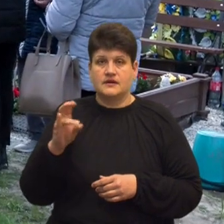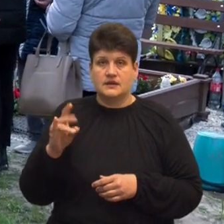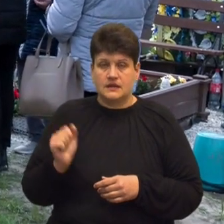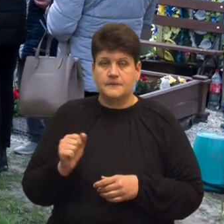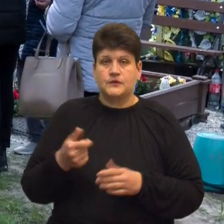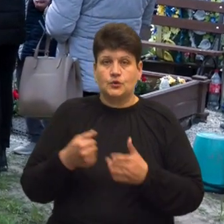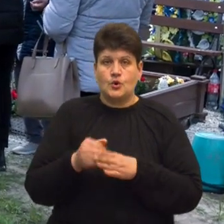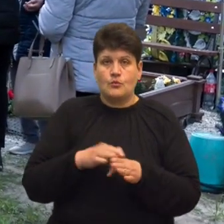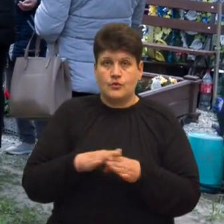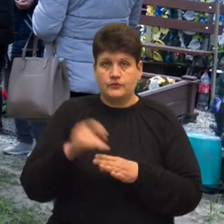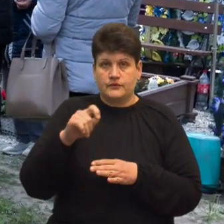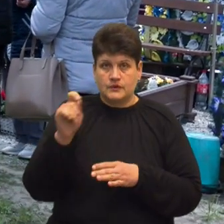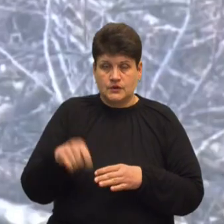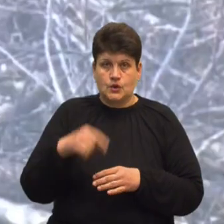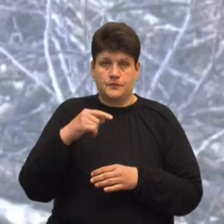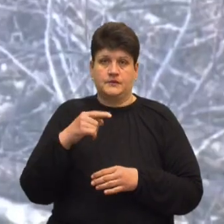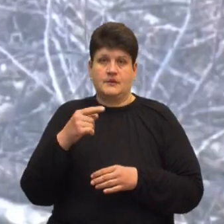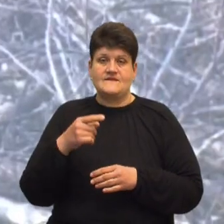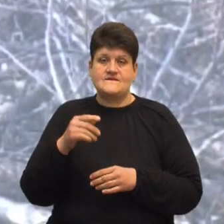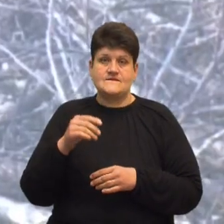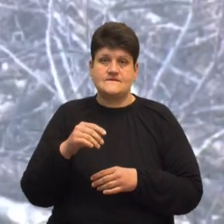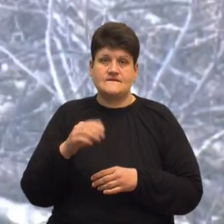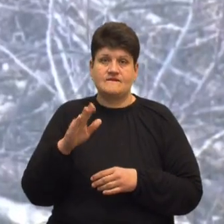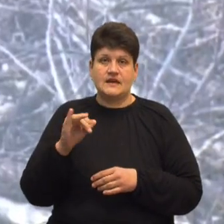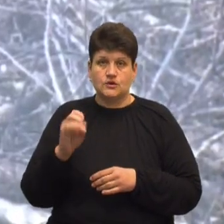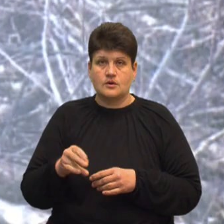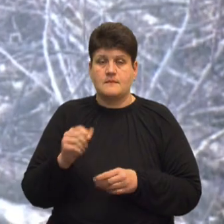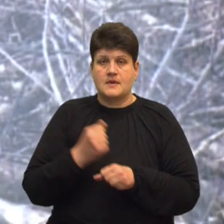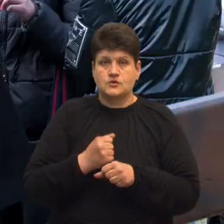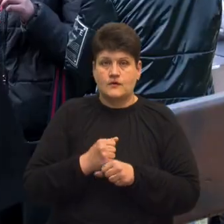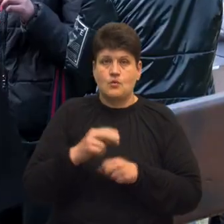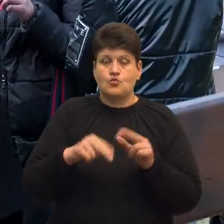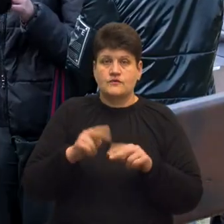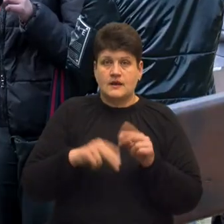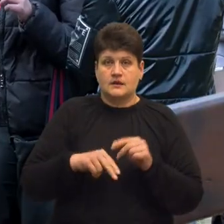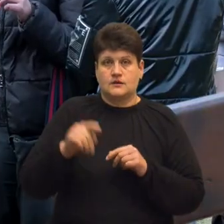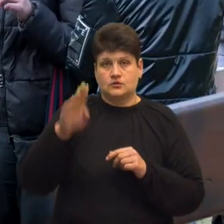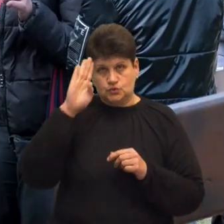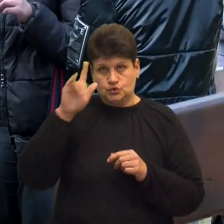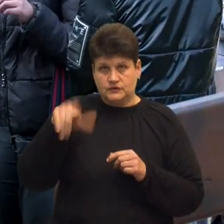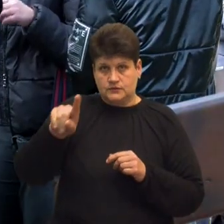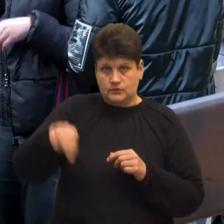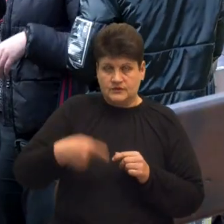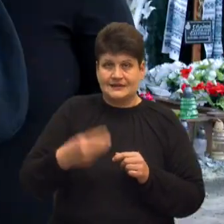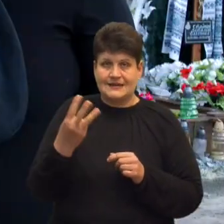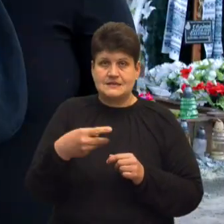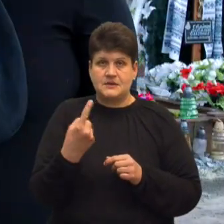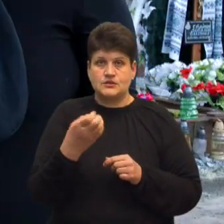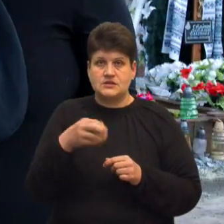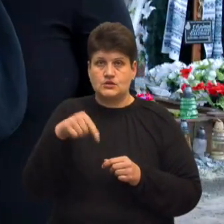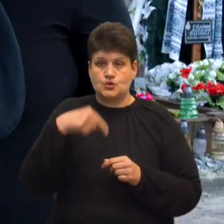повномасштабного вторгнення російських військ Віктор працював будівельником. Чоловіка мобілізували 31 січня цього року.